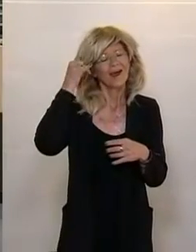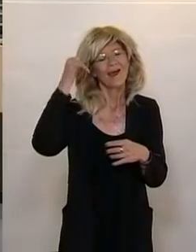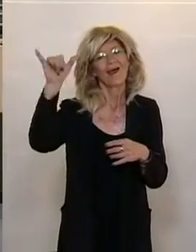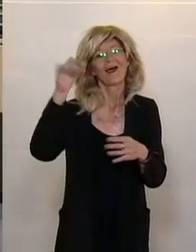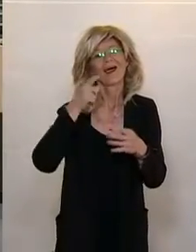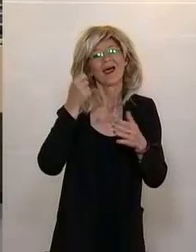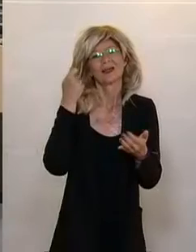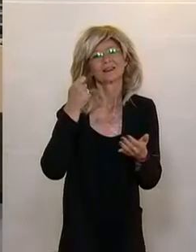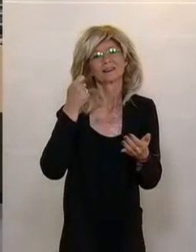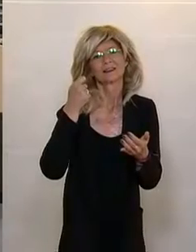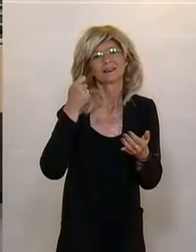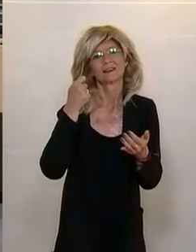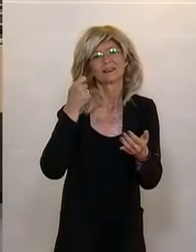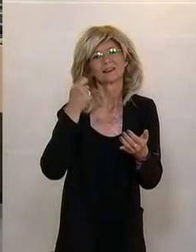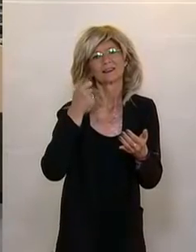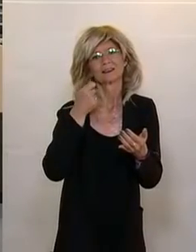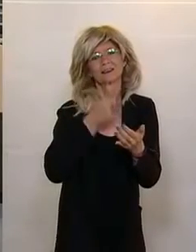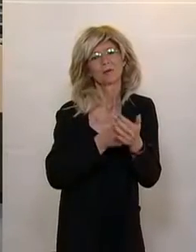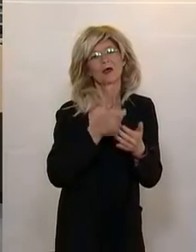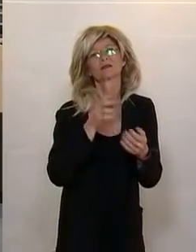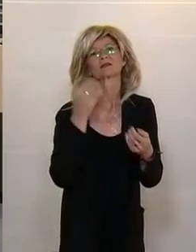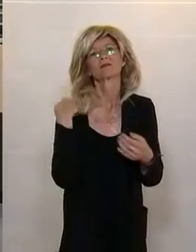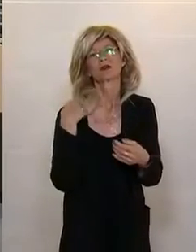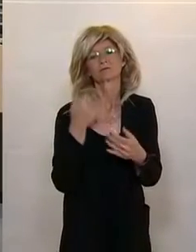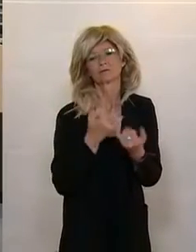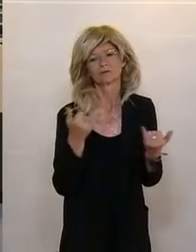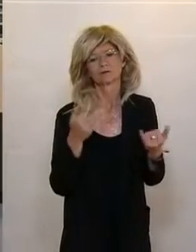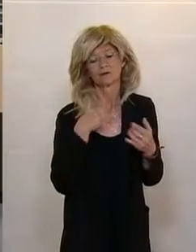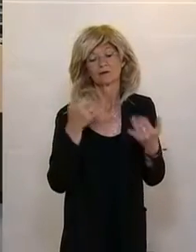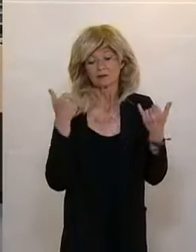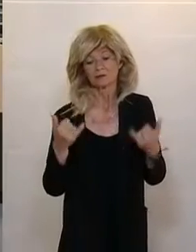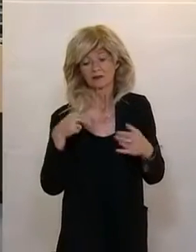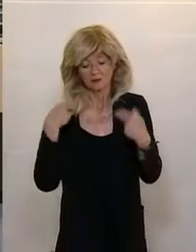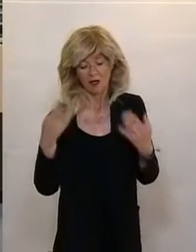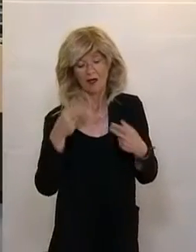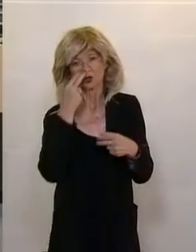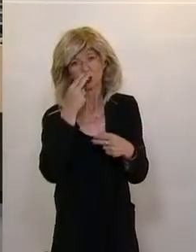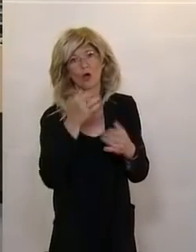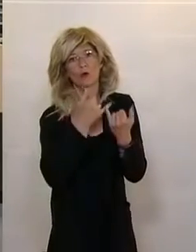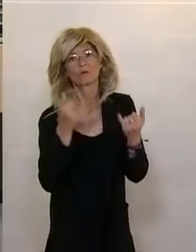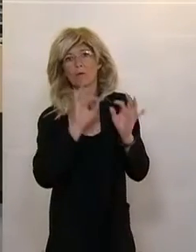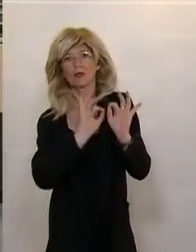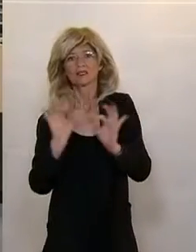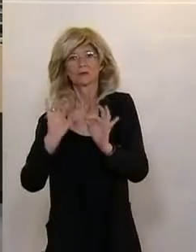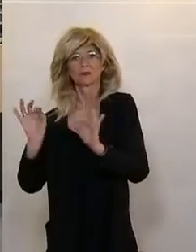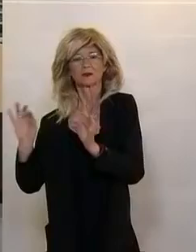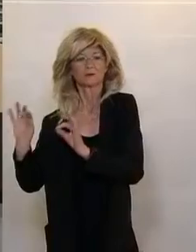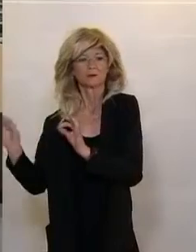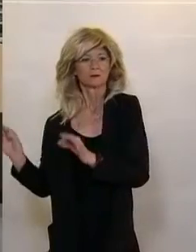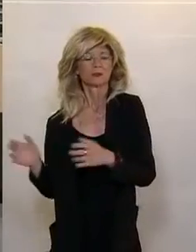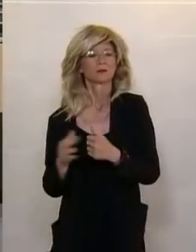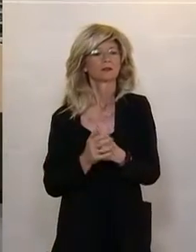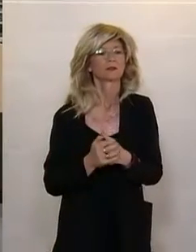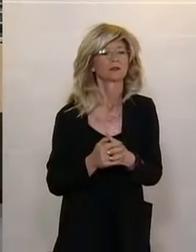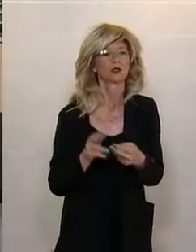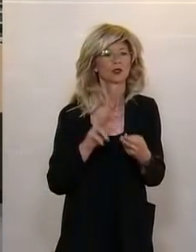dementsprechende Anpassungen schaffen. Das ist der eine Teil, dass wir darauf achten und dass umgesetzt wird,